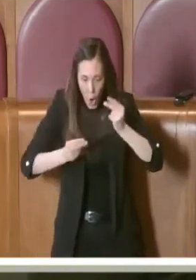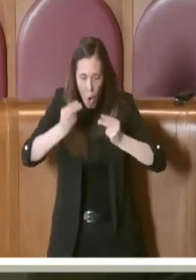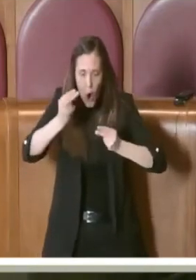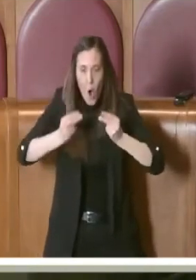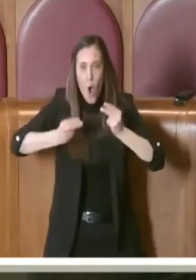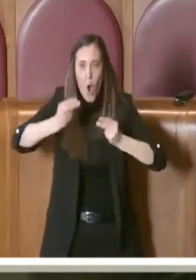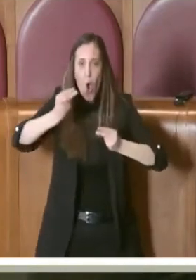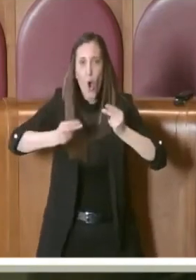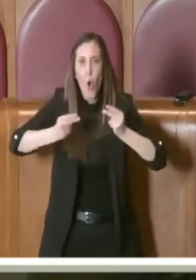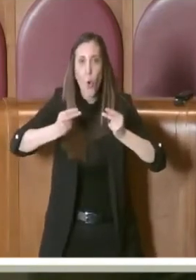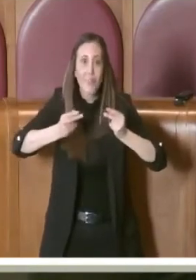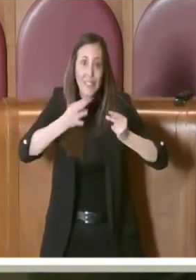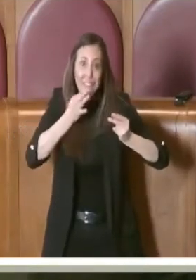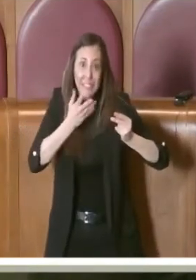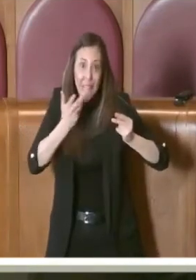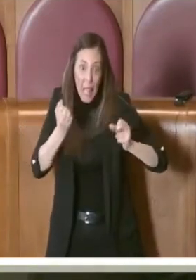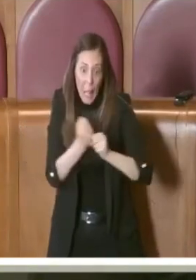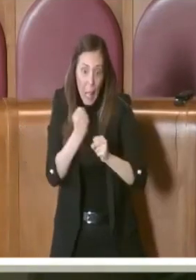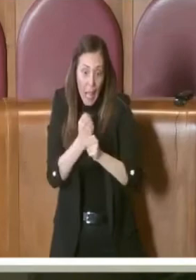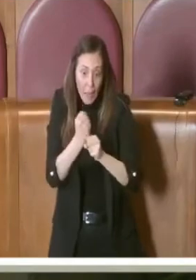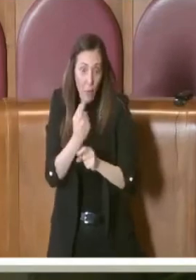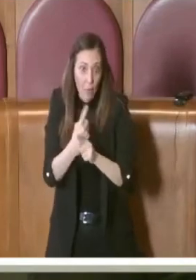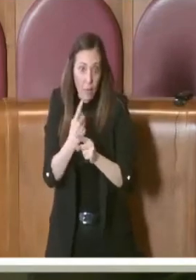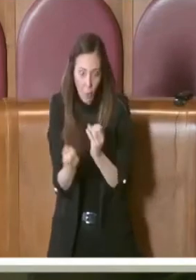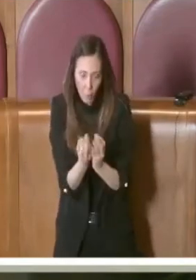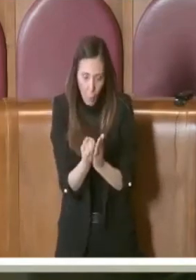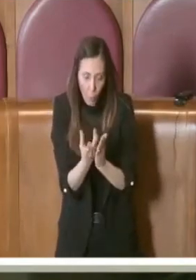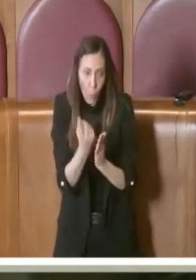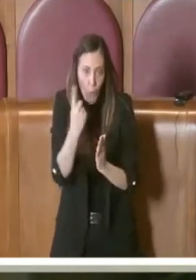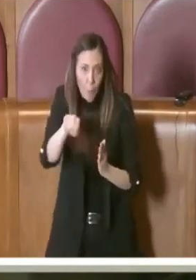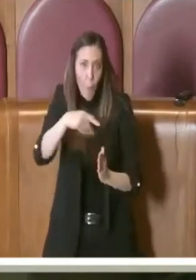lavora a produrre qualcosa per se stesso.